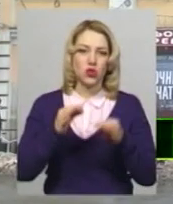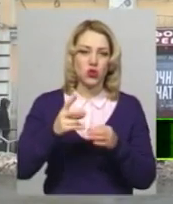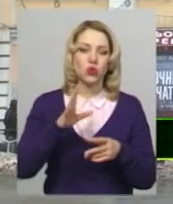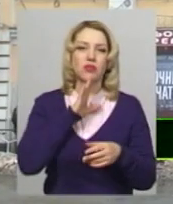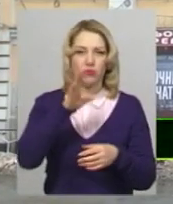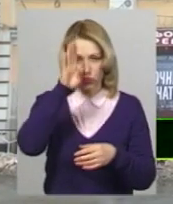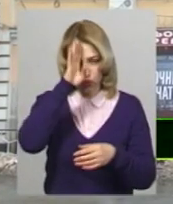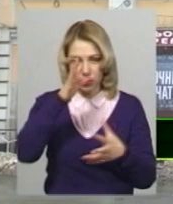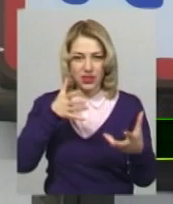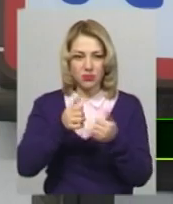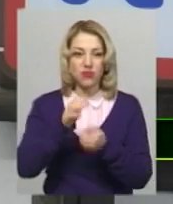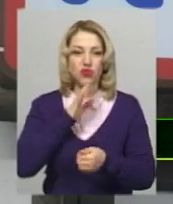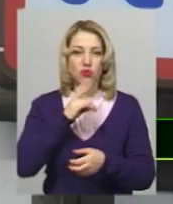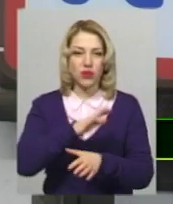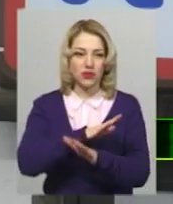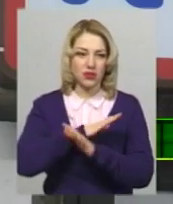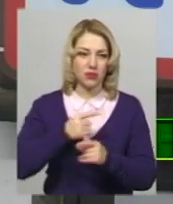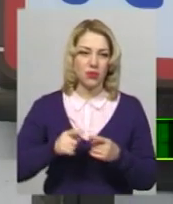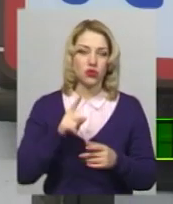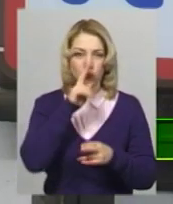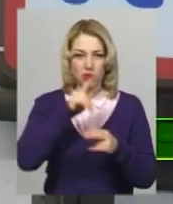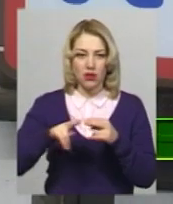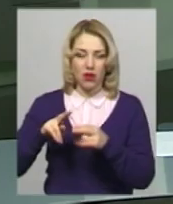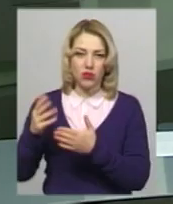Чому на Хмельниччині зникають державні кінотеатри?